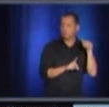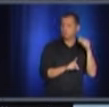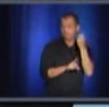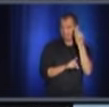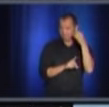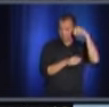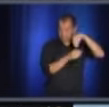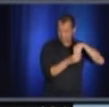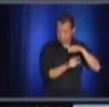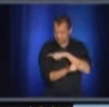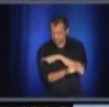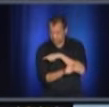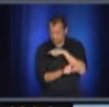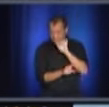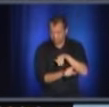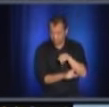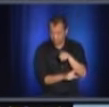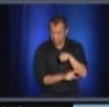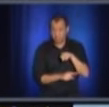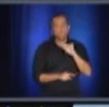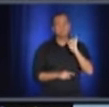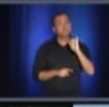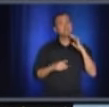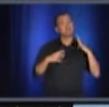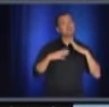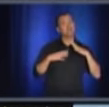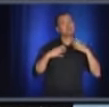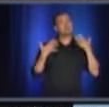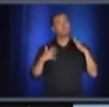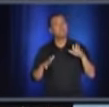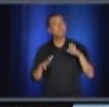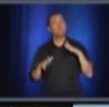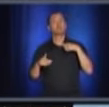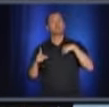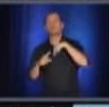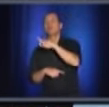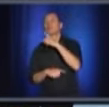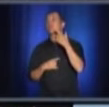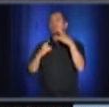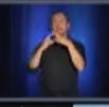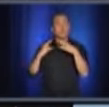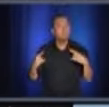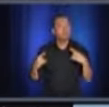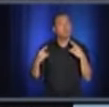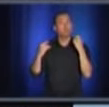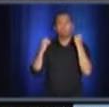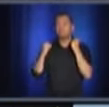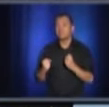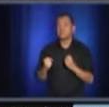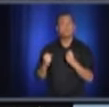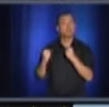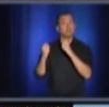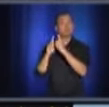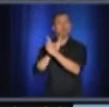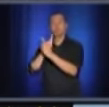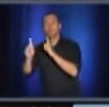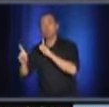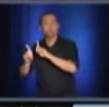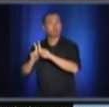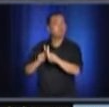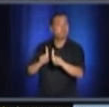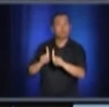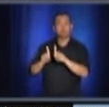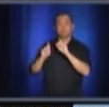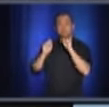dit, j'invite tout le monde qui sont allés en voyage à se faire tester. Donc, justement, les gens qui sont allés dans des campings qui ont pu malencontreusement être peut-être 15 au lieu de